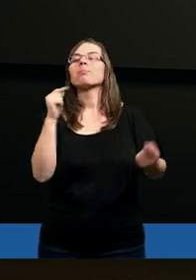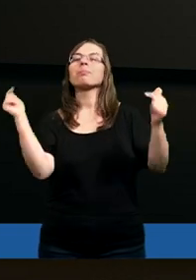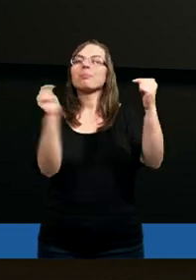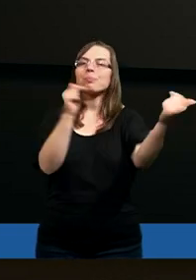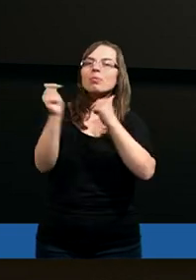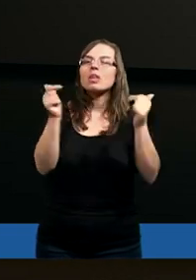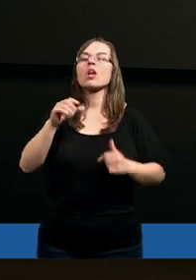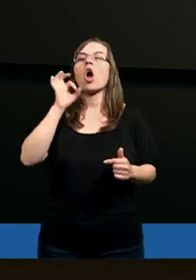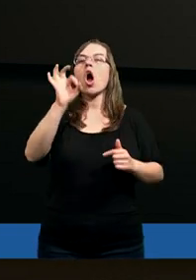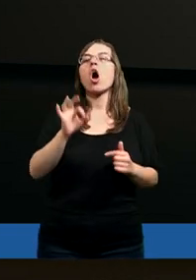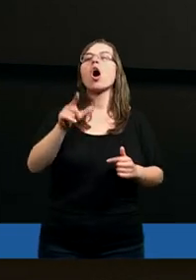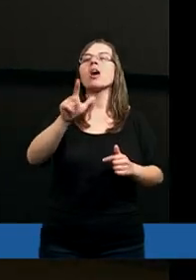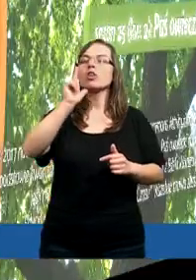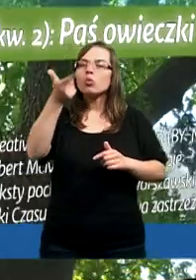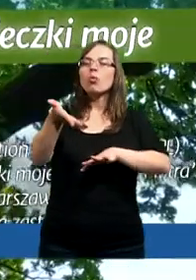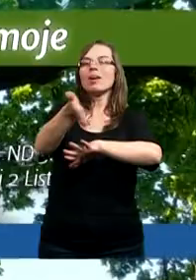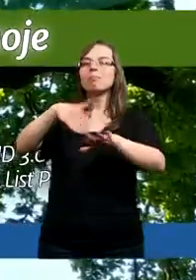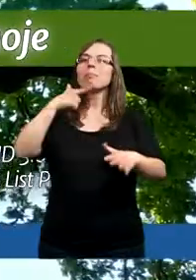całemu drugiemu rozdziału.